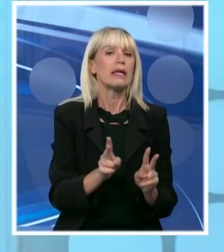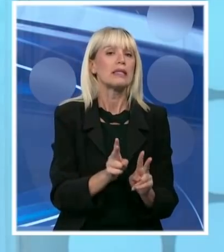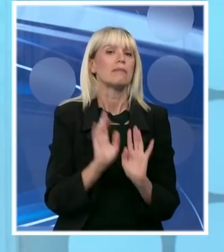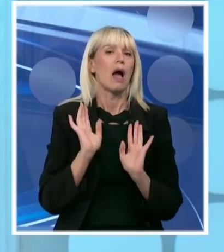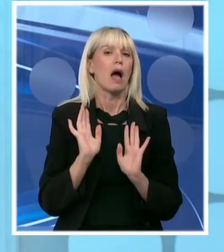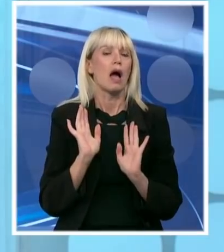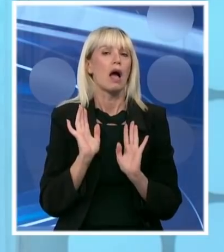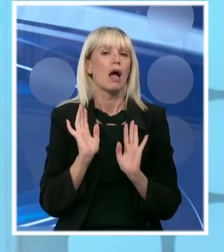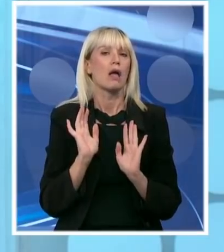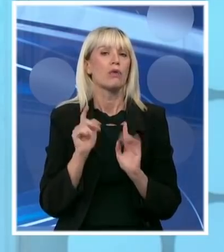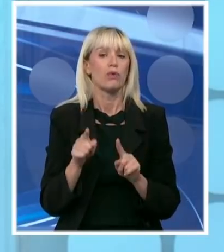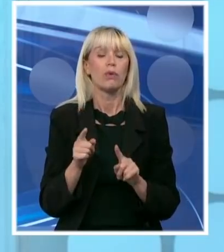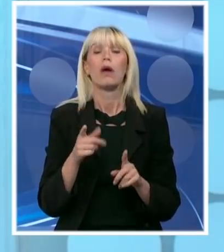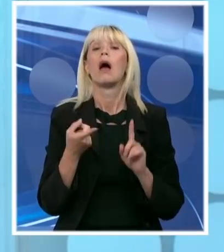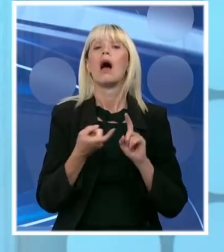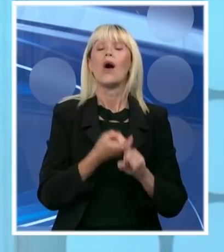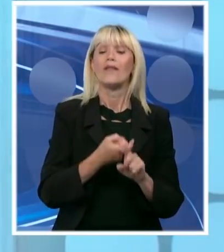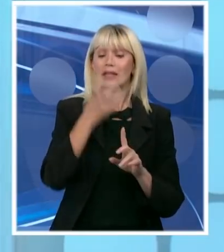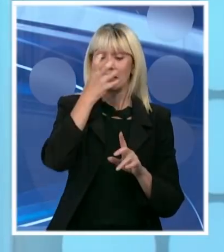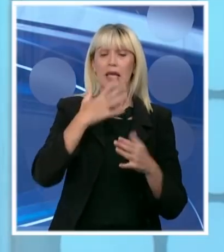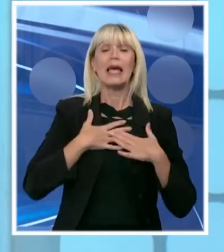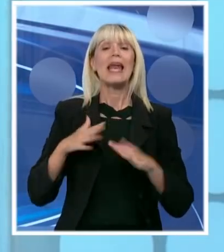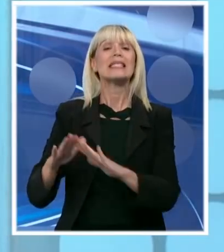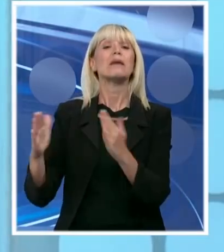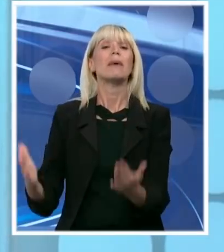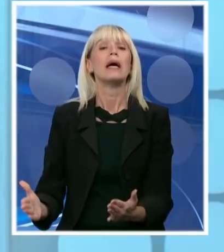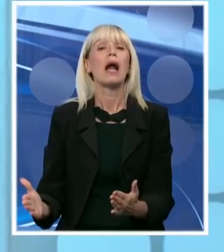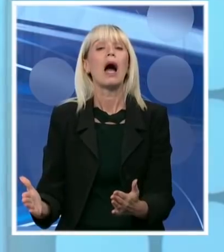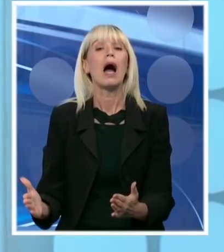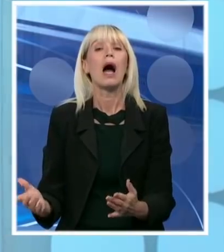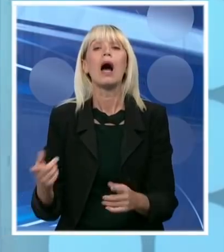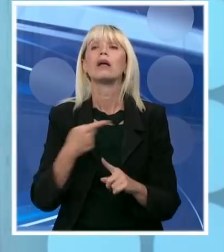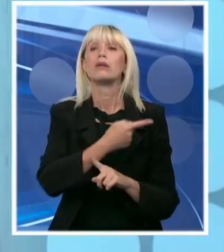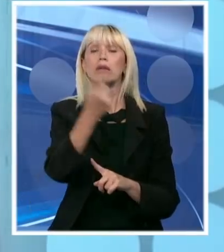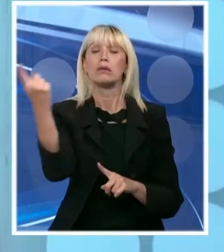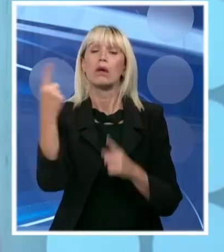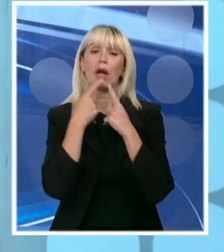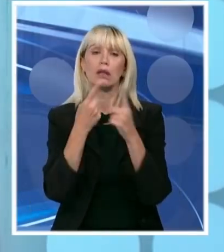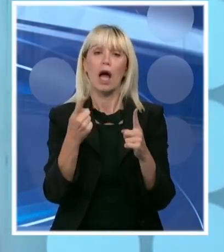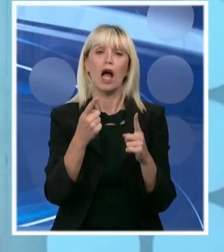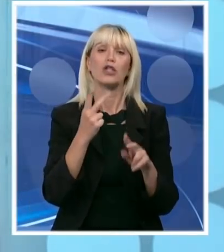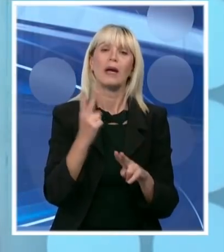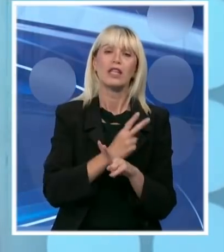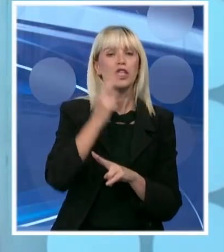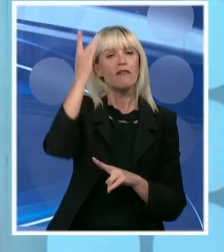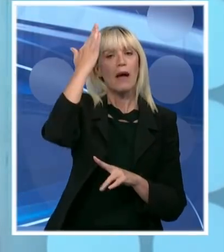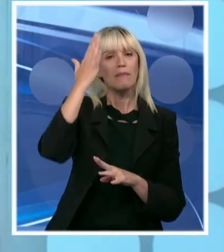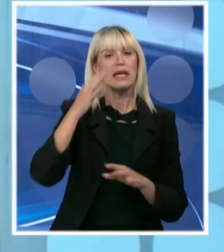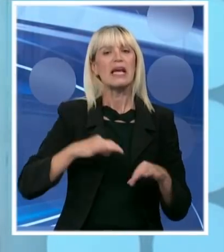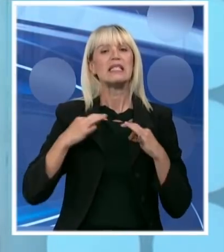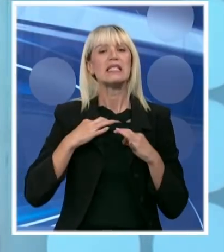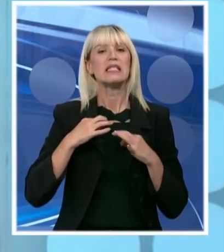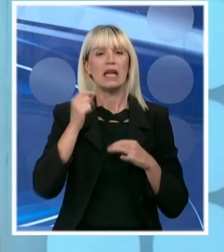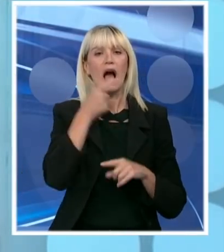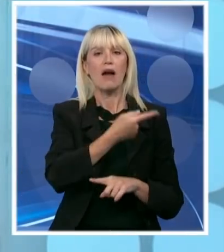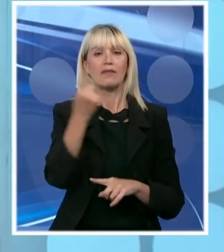respiratorima. Što se respiratora tiče, želim da ljude znaju koliko je njihova država brinula o zdravlju našeg narodu. U ovom trenutku imamo